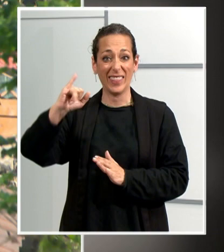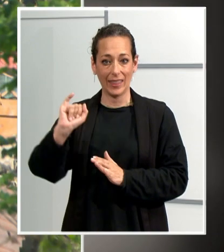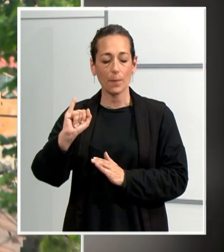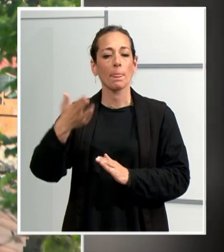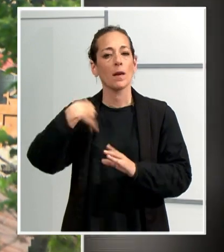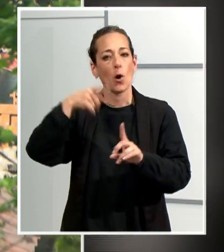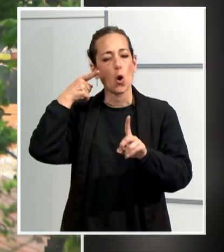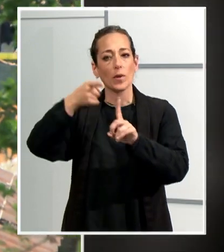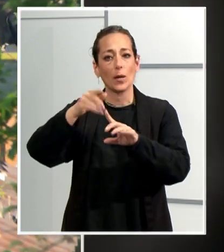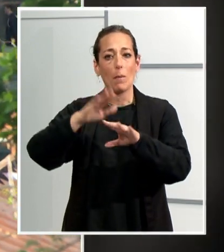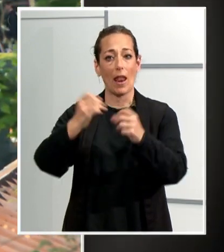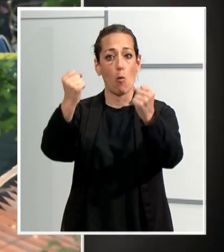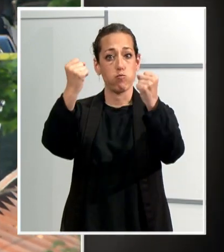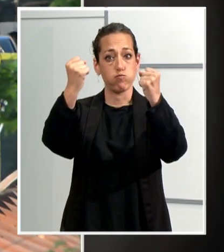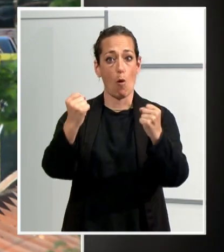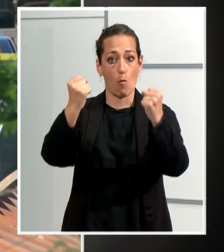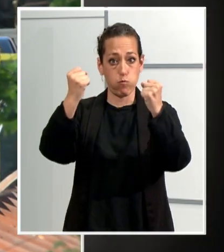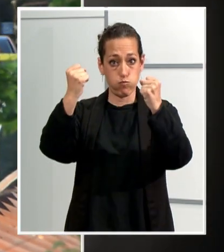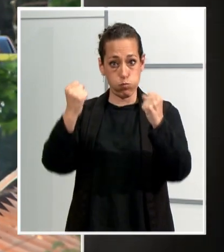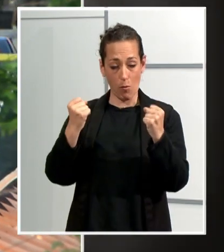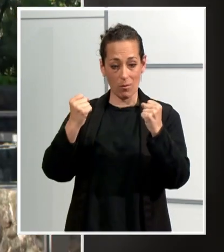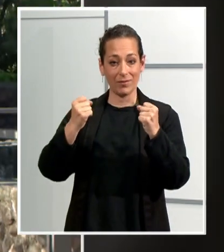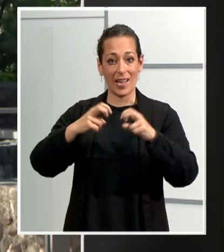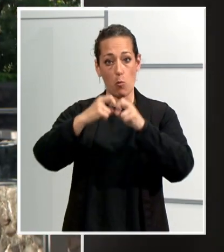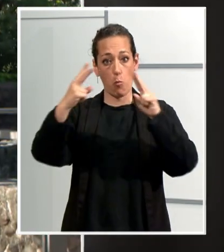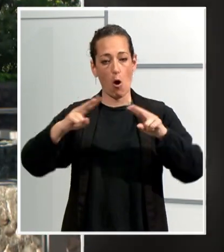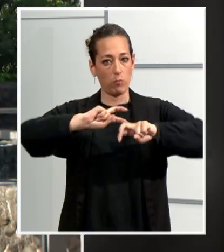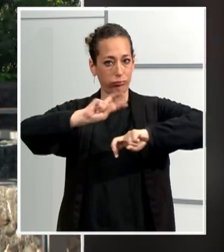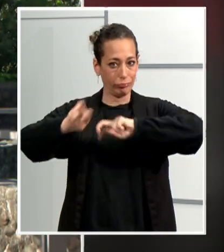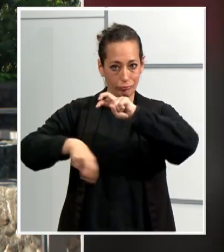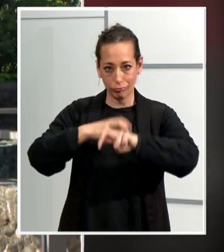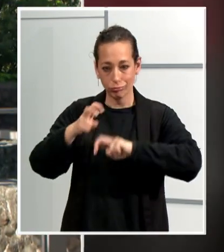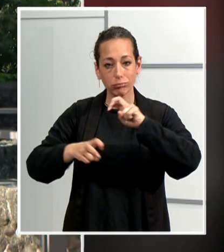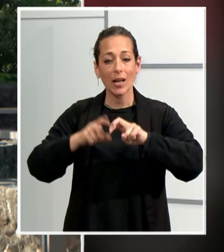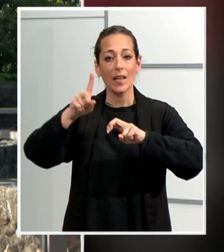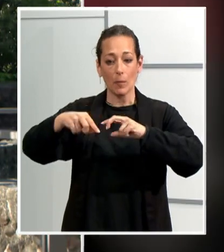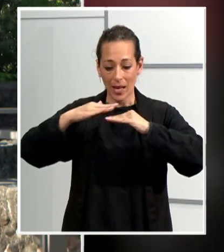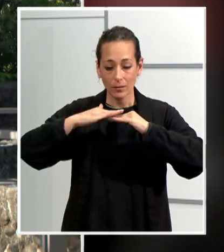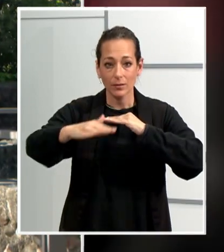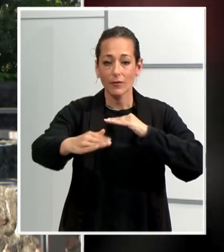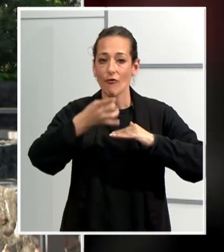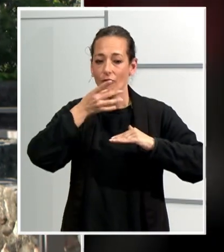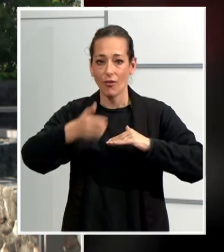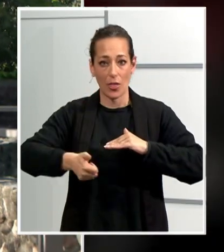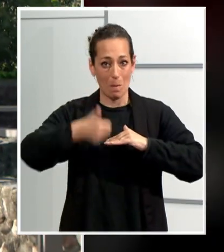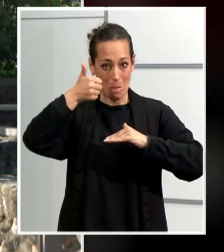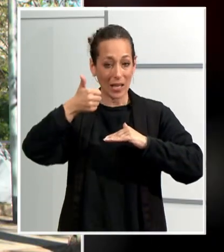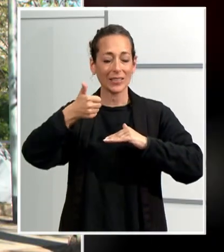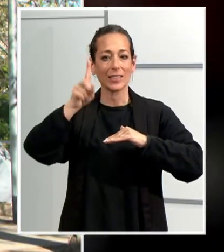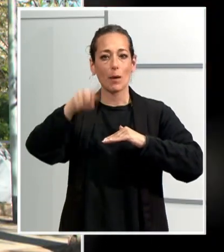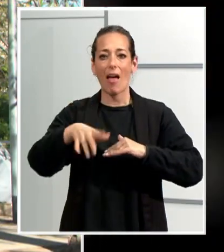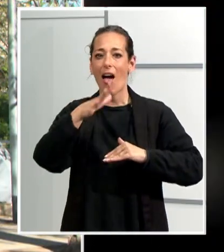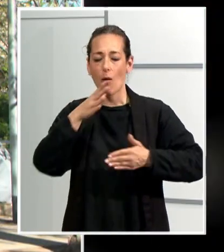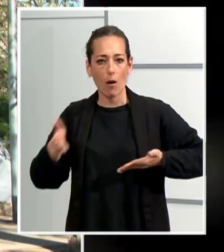del mur de contenció i la rehabilitació del pont. També s'instal·larà un nou paviment més accessible, la renovació de la recollida d